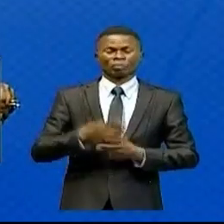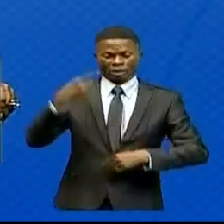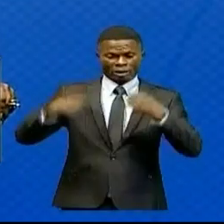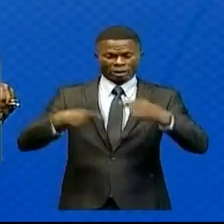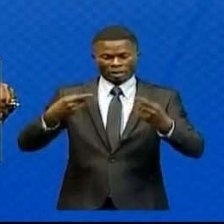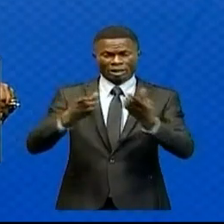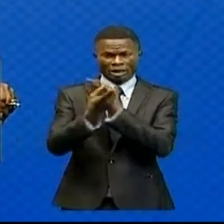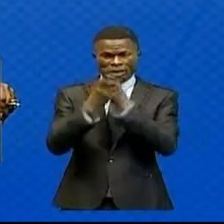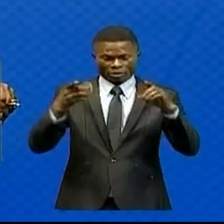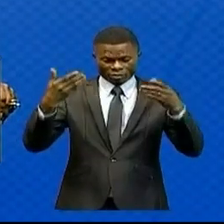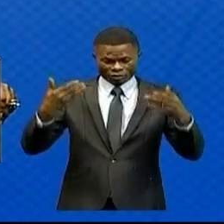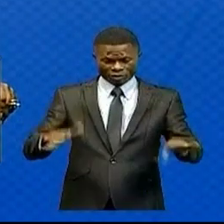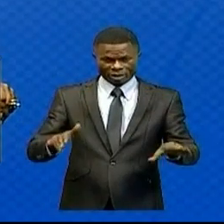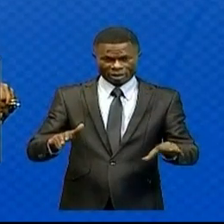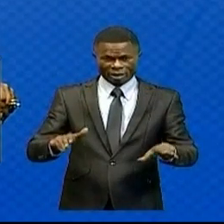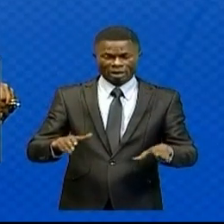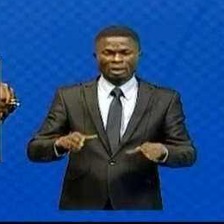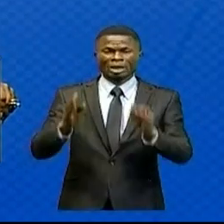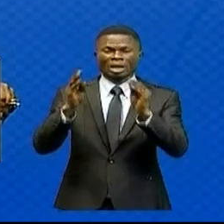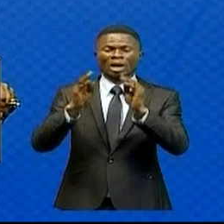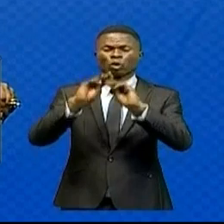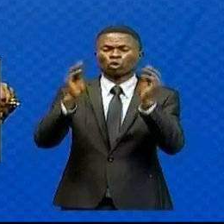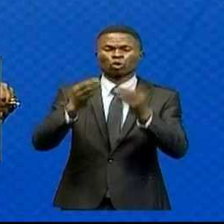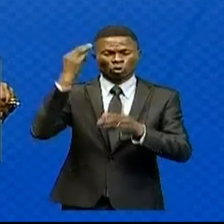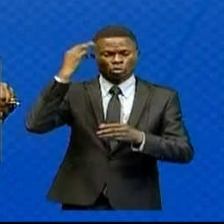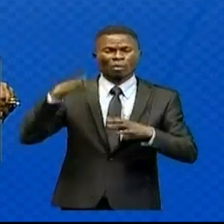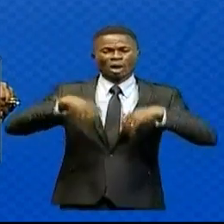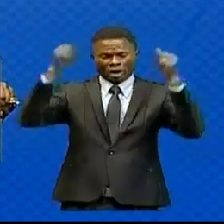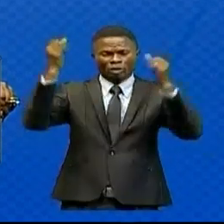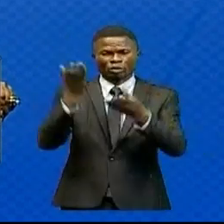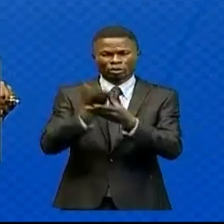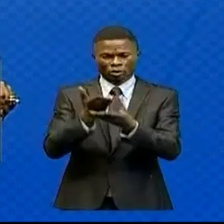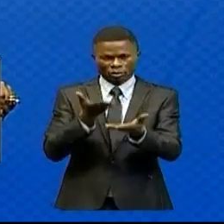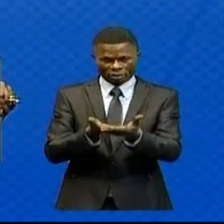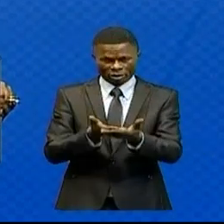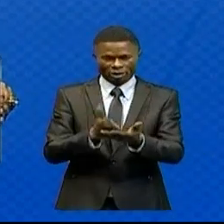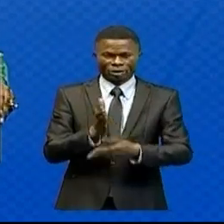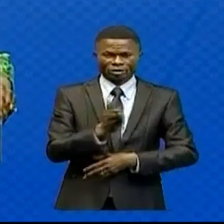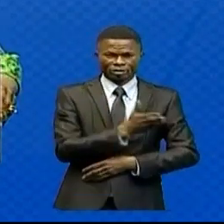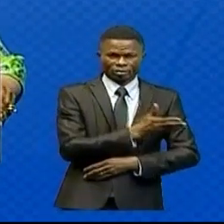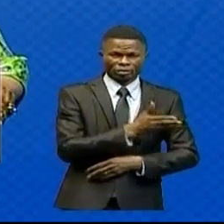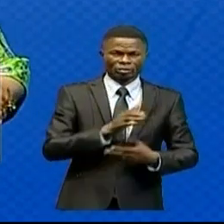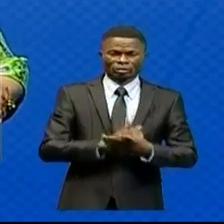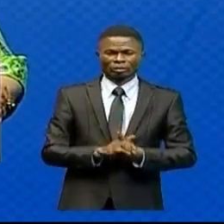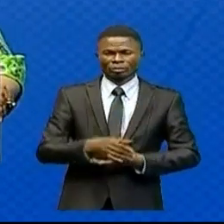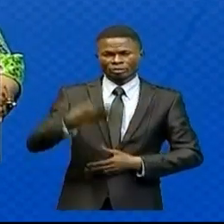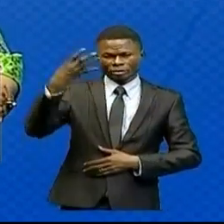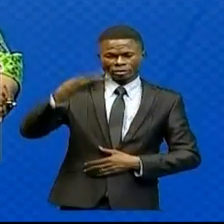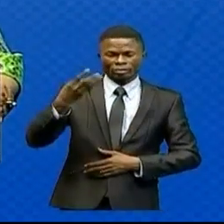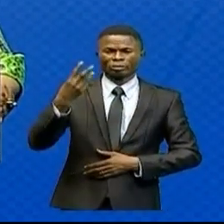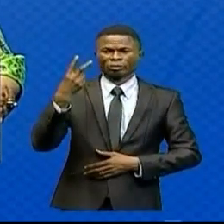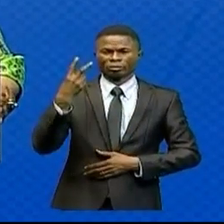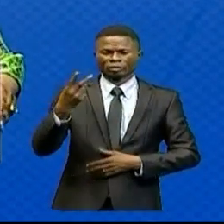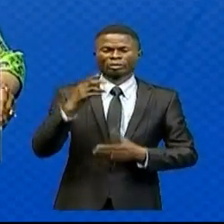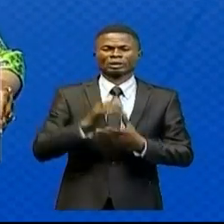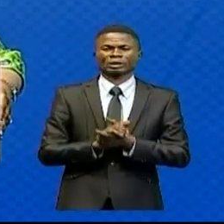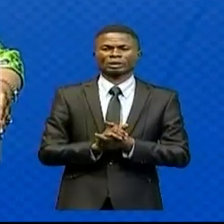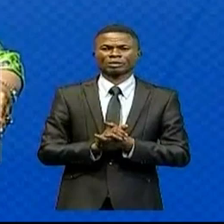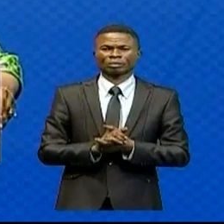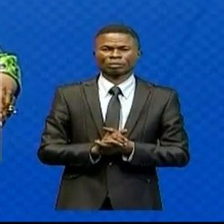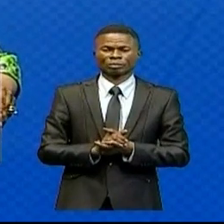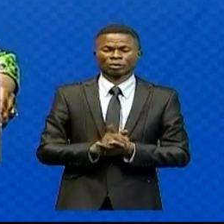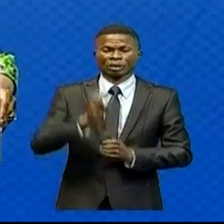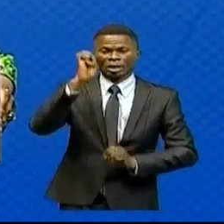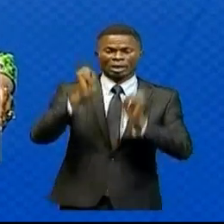et délibération, le Conseil a adopté ces dossiers. 4.2 De l